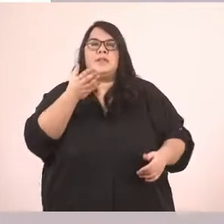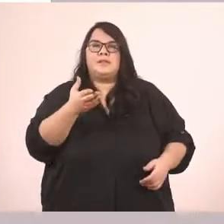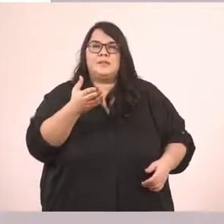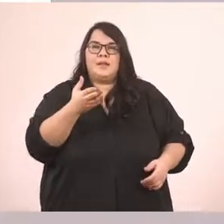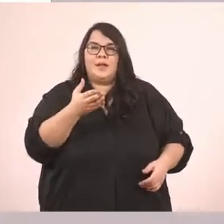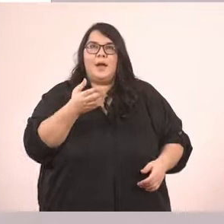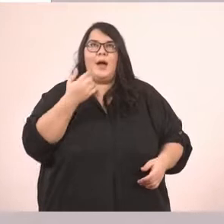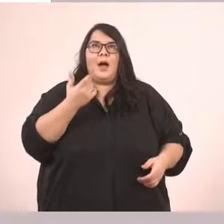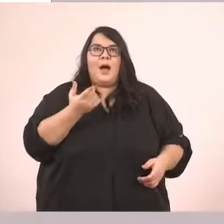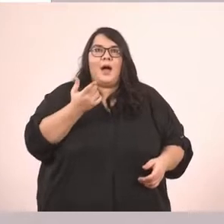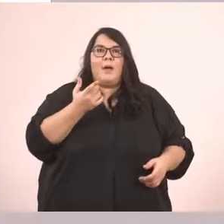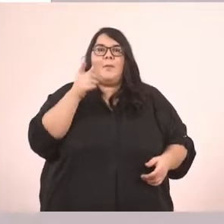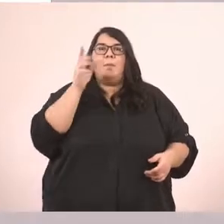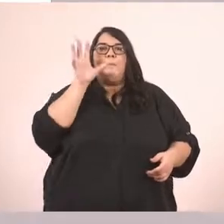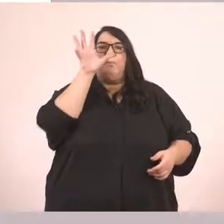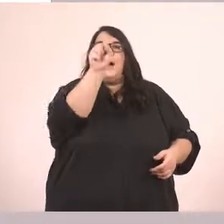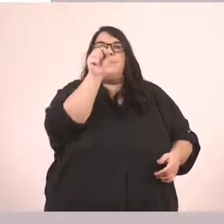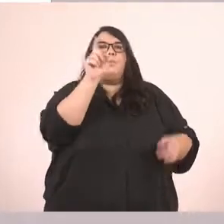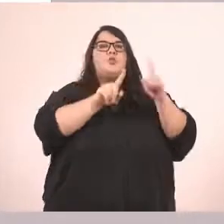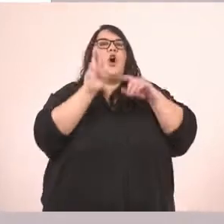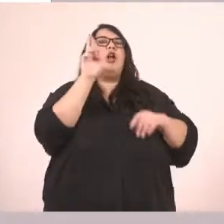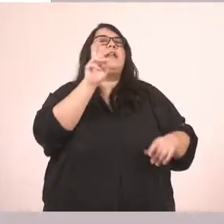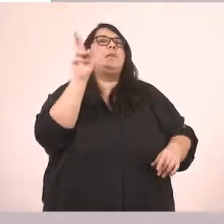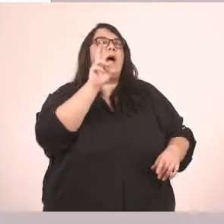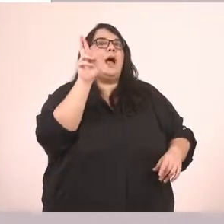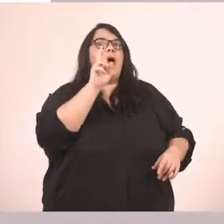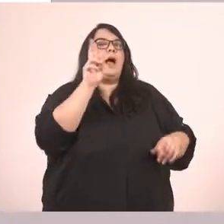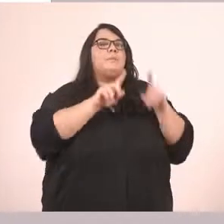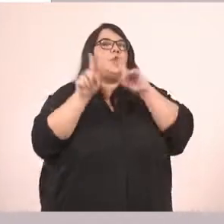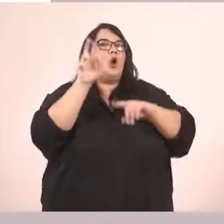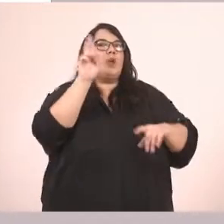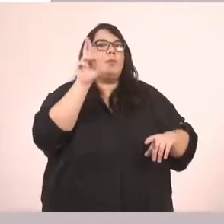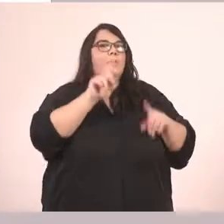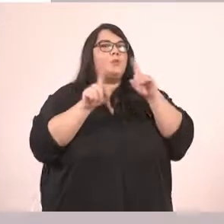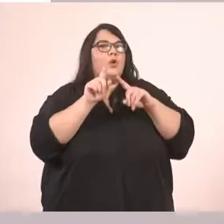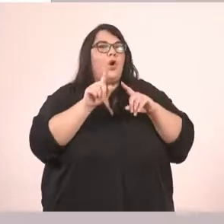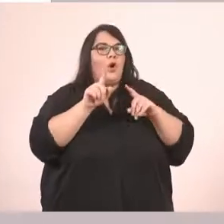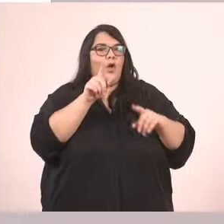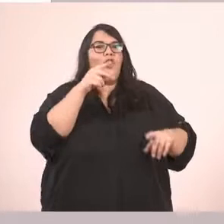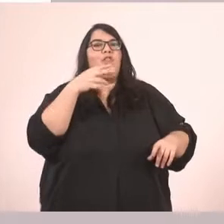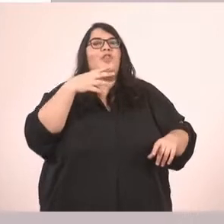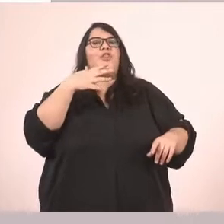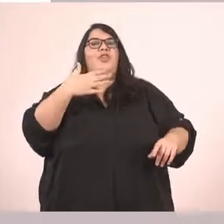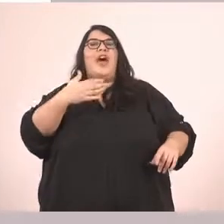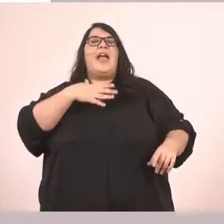είναι να βρούμε πρώτα το ρήμα. Ποιο είναι το ρήμα. Το ρήμα στη συγκεκριμένη πρόταση είναι το θα ήθελες. Θα